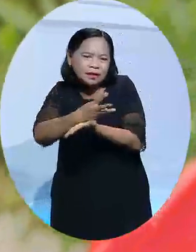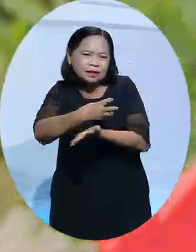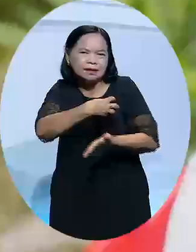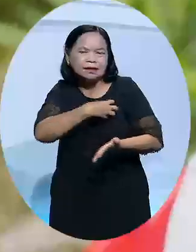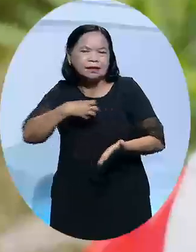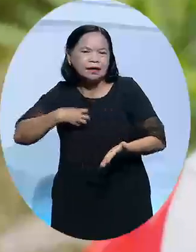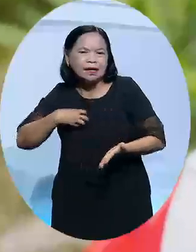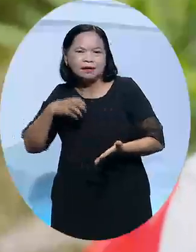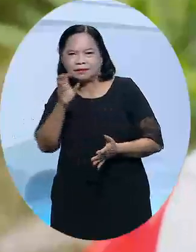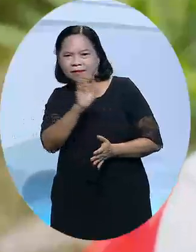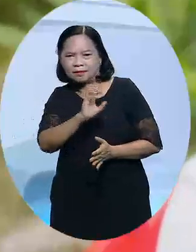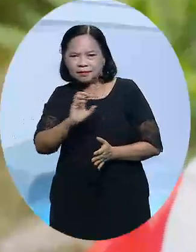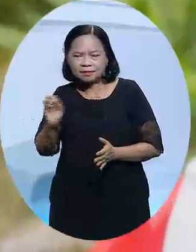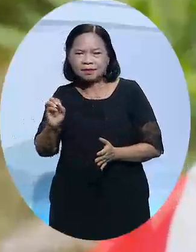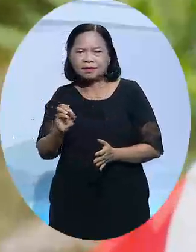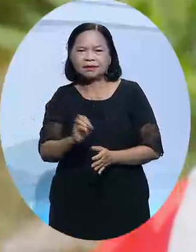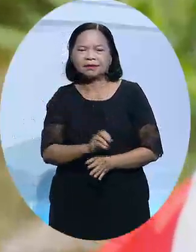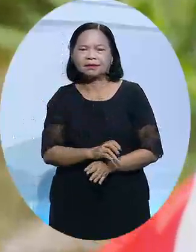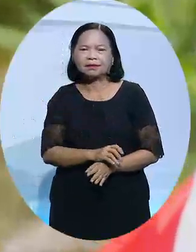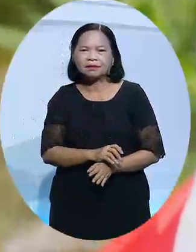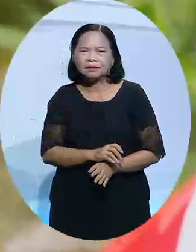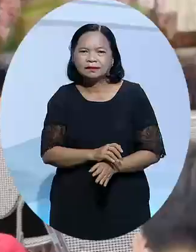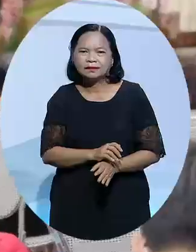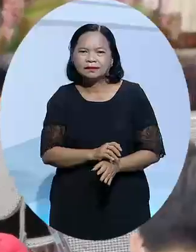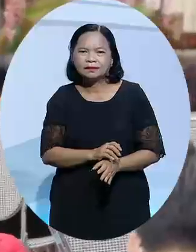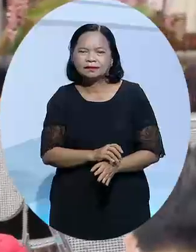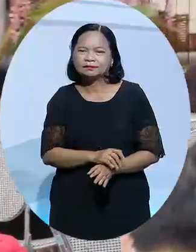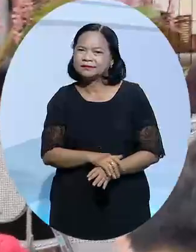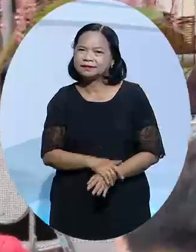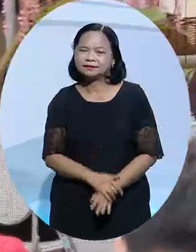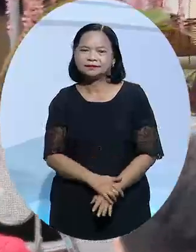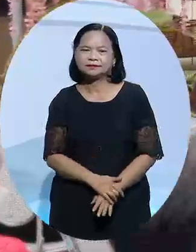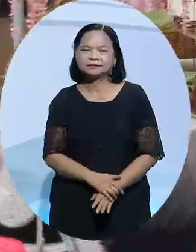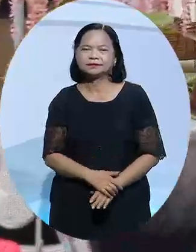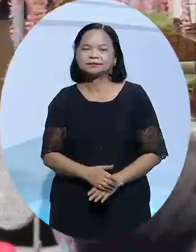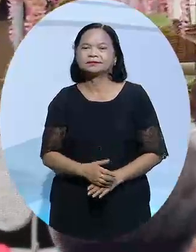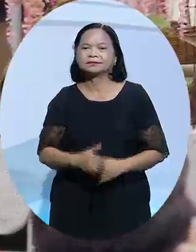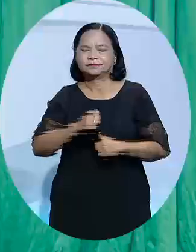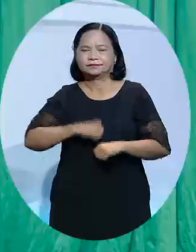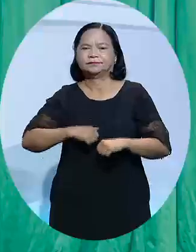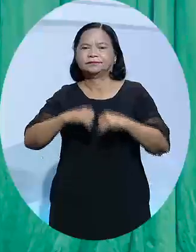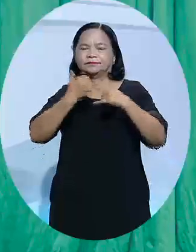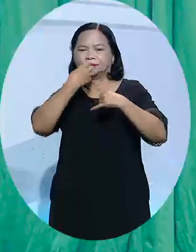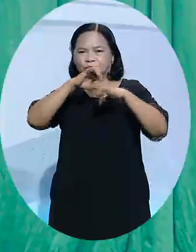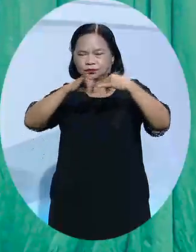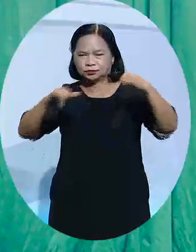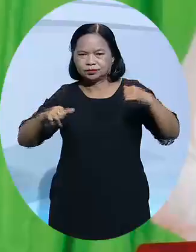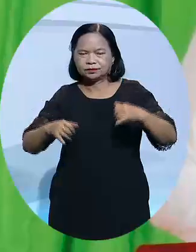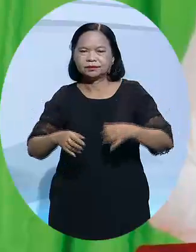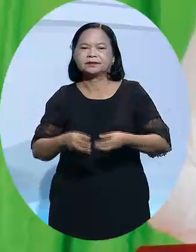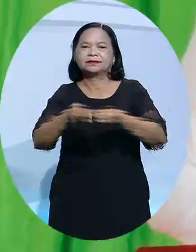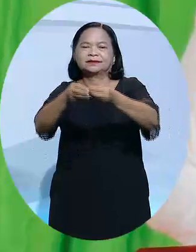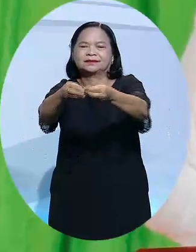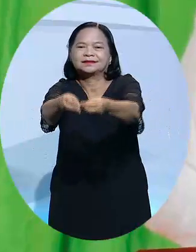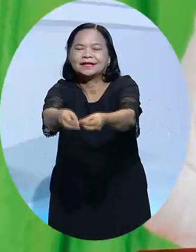Hội Thầy Thuốc Trẻ TP.HCM Hội Thầy Thuốc Trẻ TP.HCM cũng đã tặng công trình thanh niên là sân